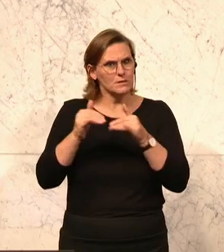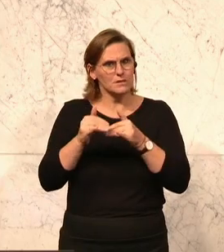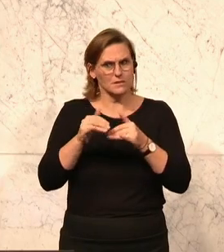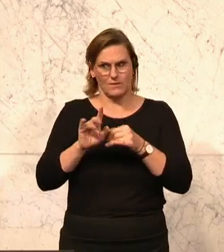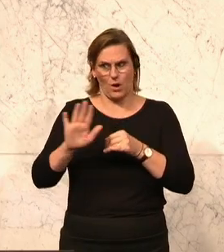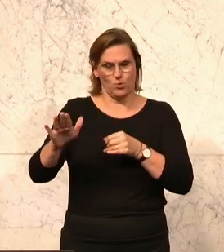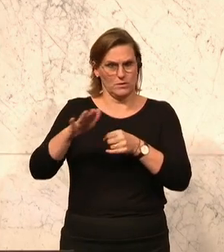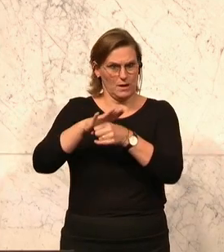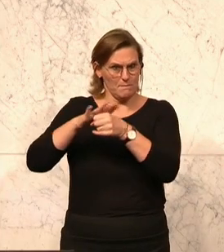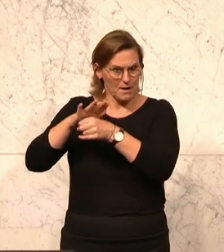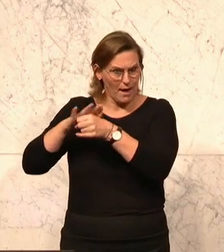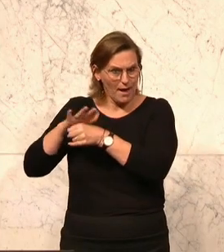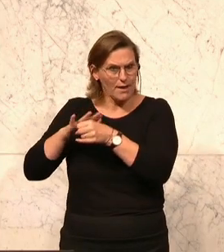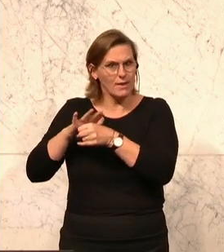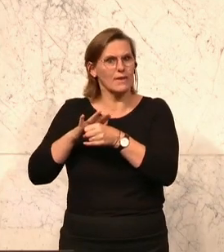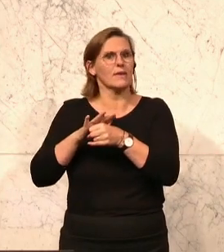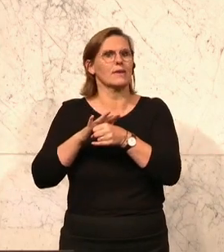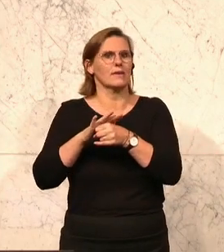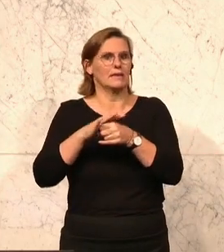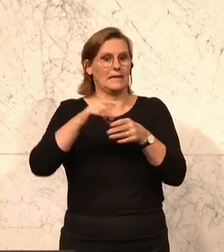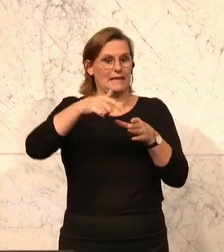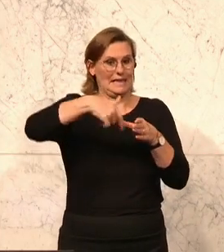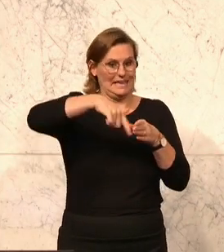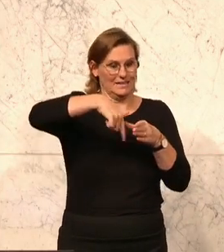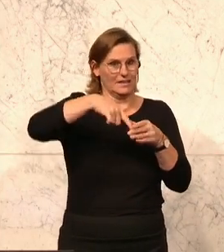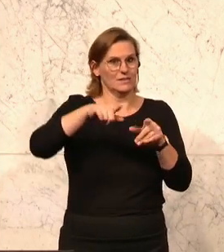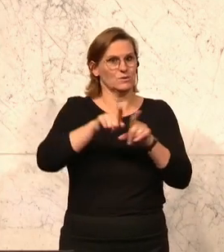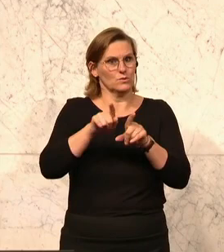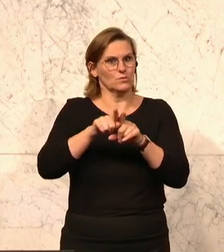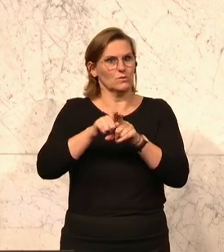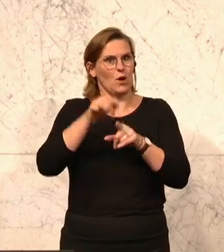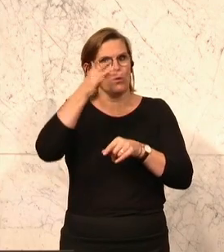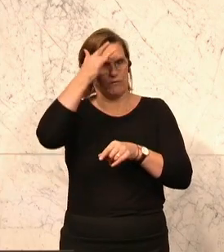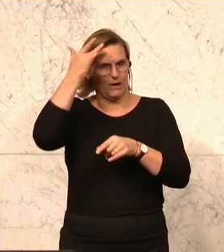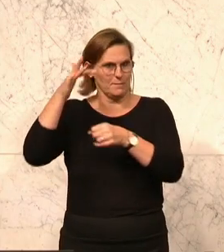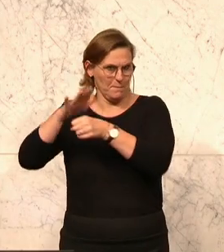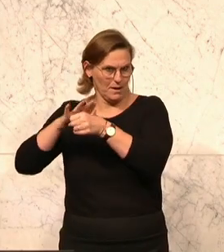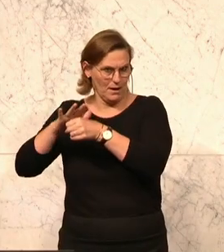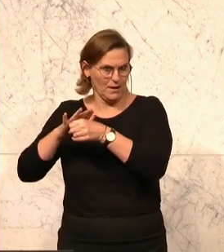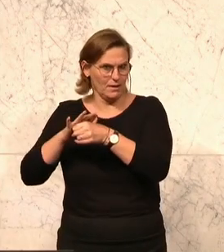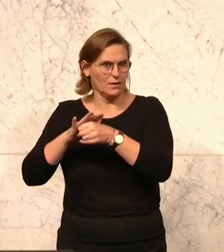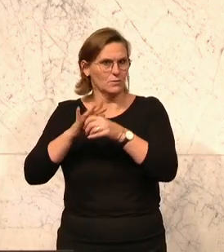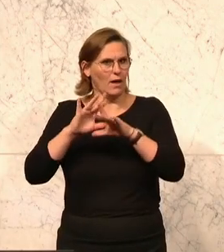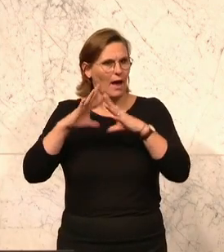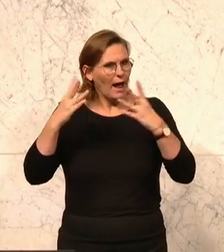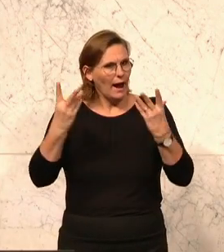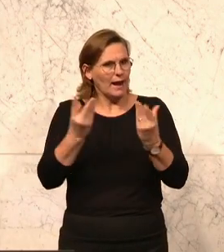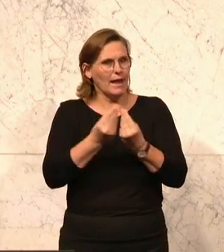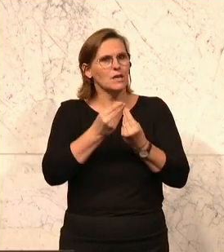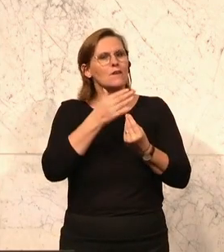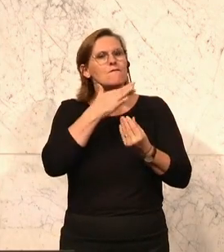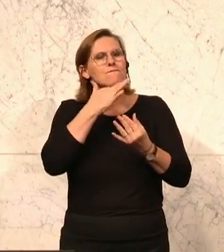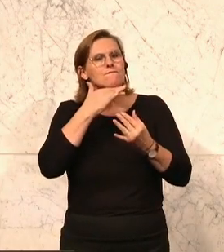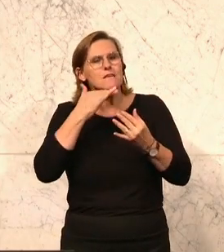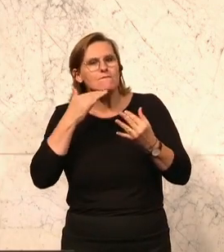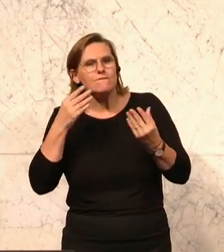Untergliedungsgruppen kommen, zur Gruppe Inneres und dann auch zu Fremdenwesen. Es ist nicht die Summe, die bereitgestellt wird, die